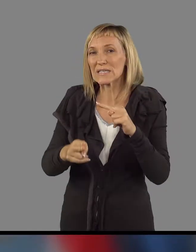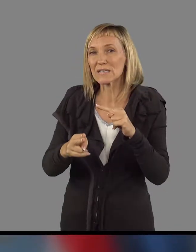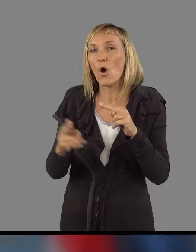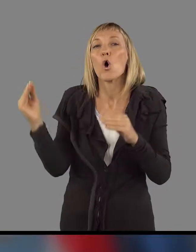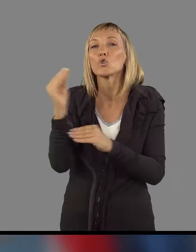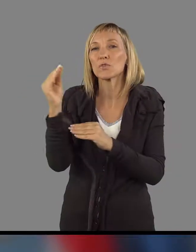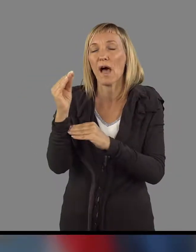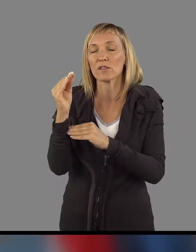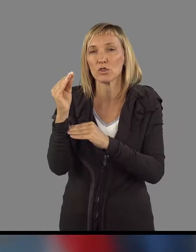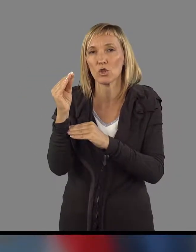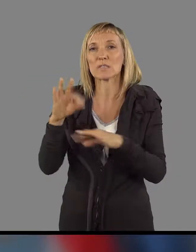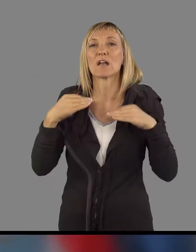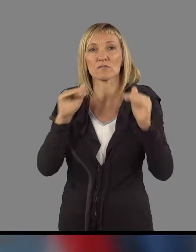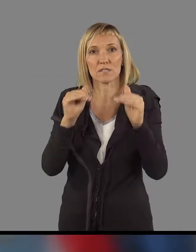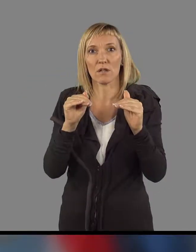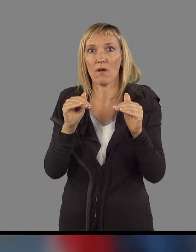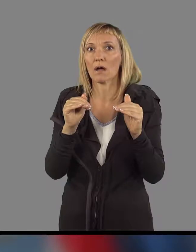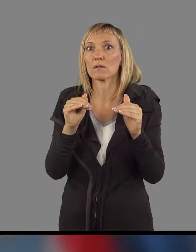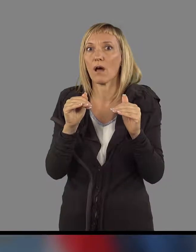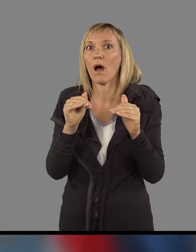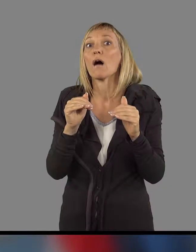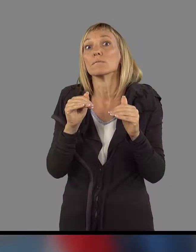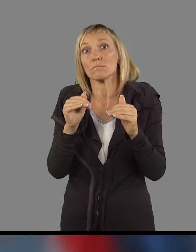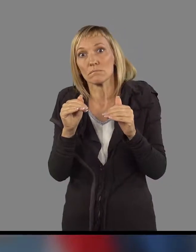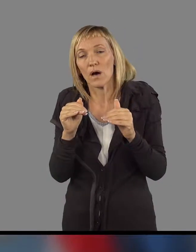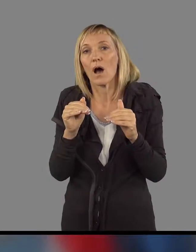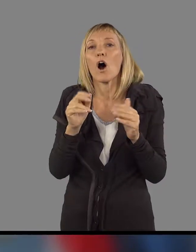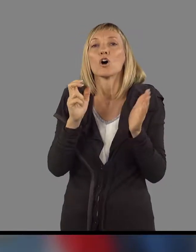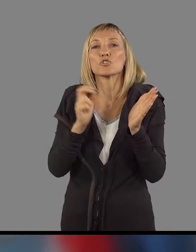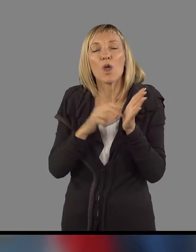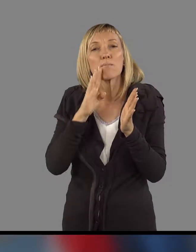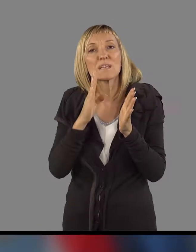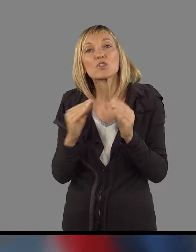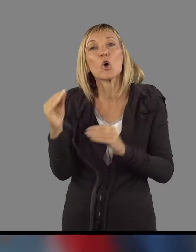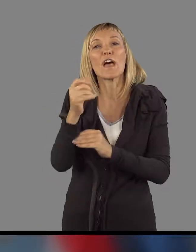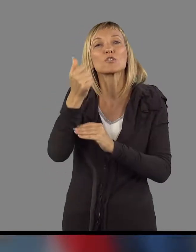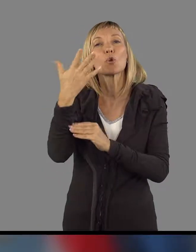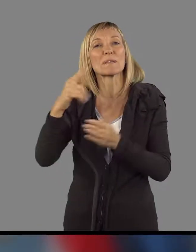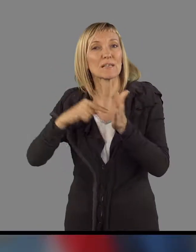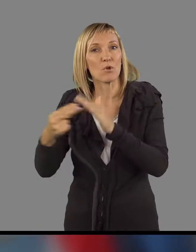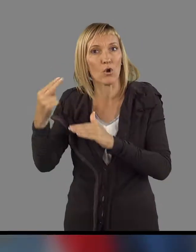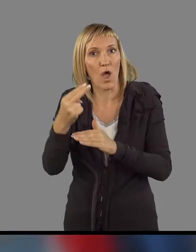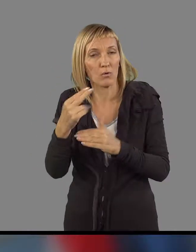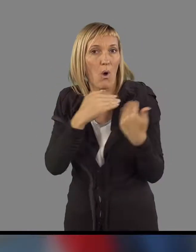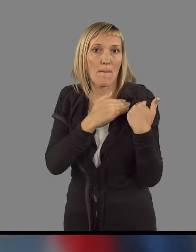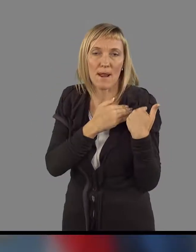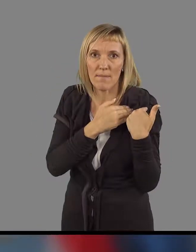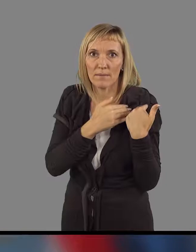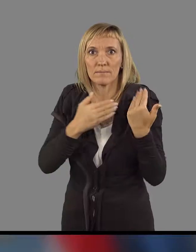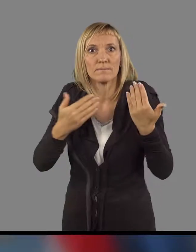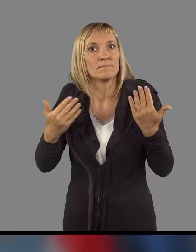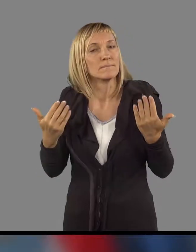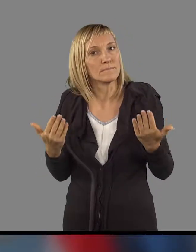dopolnilnega zdravstvena zdravstvenega zavorovanja, za seboj potegne najmanj 150 milijonov evrov. To pomeni